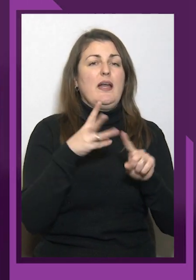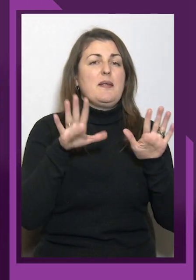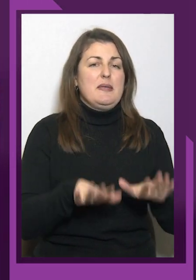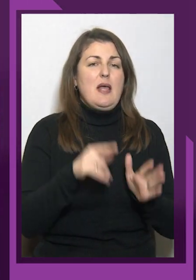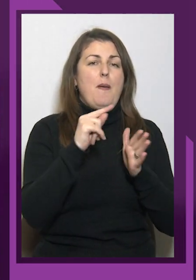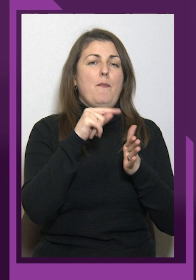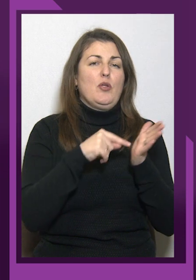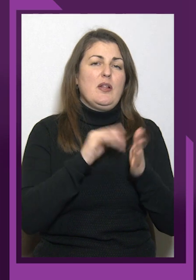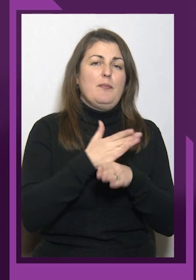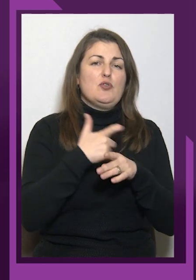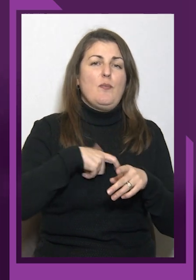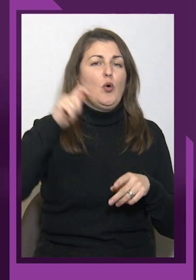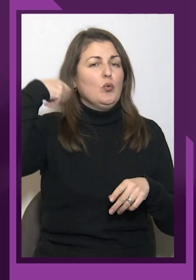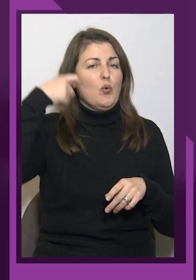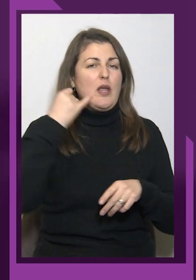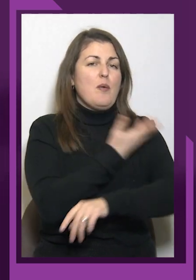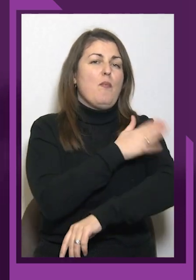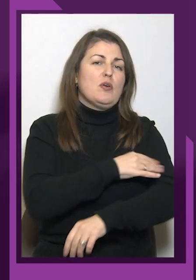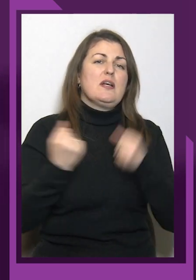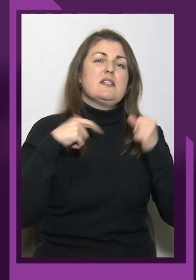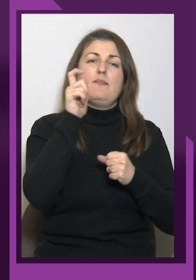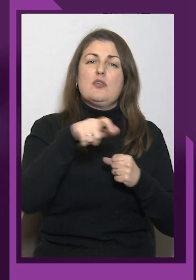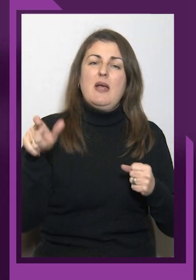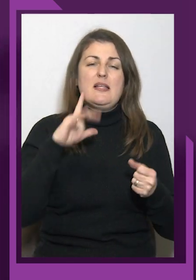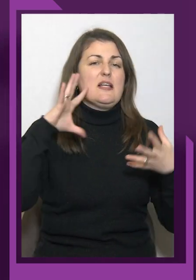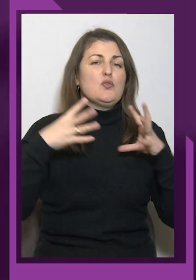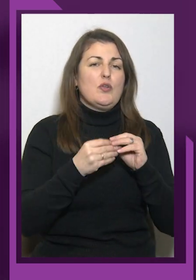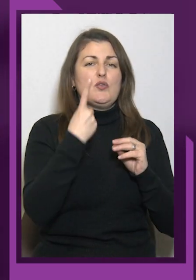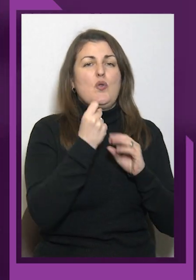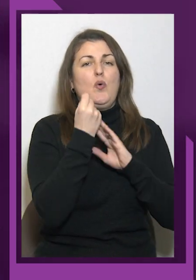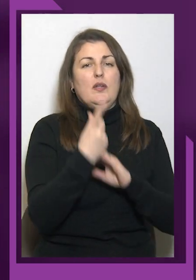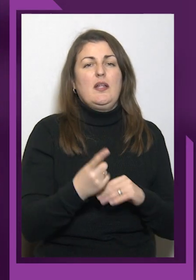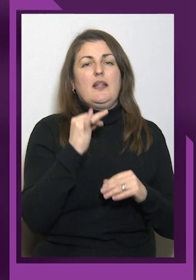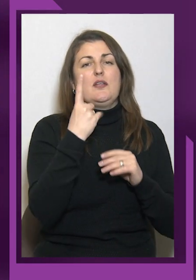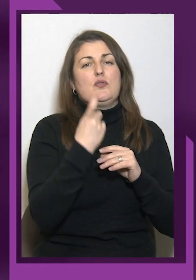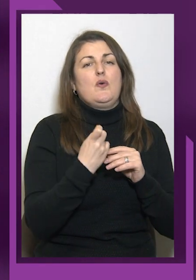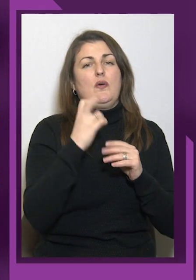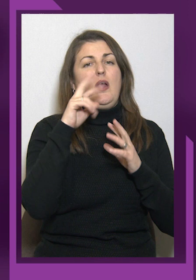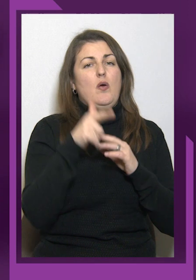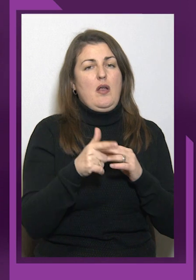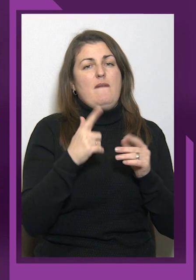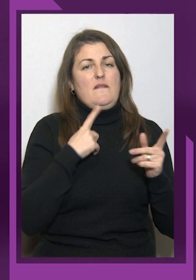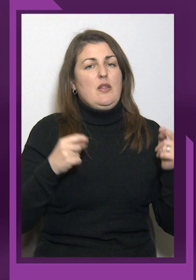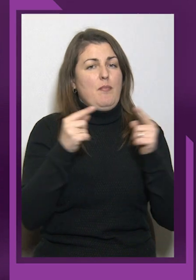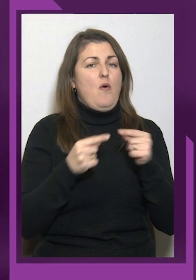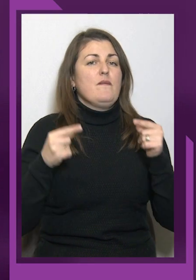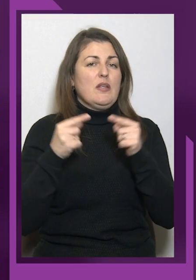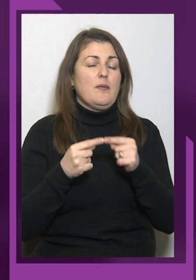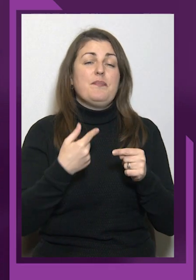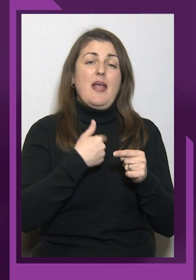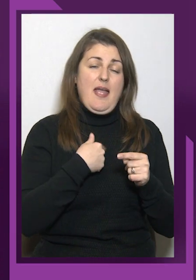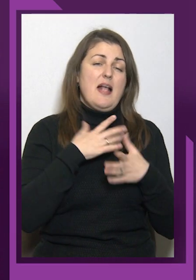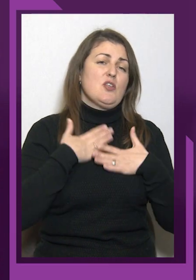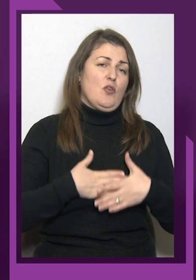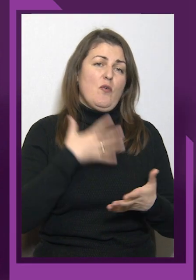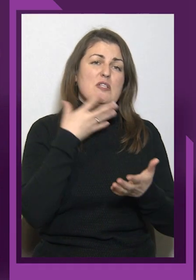з результатами 111 та 100 кілограмів відповідно. Я задоволена своїм виступом. Не на 100%, але